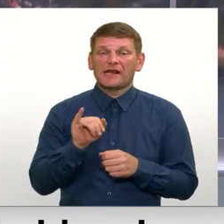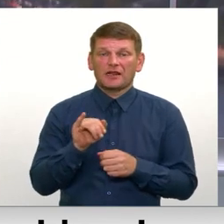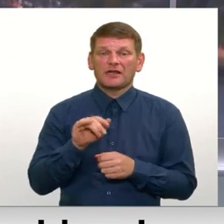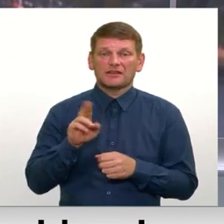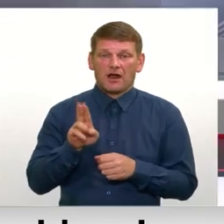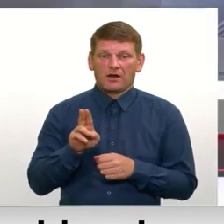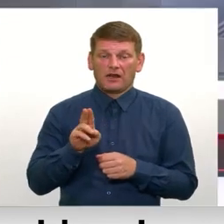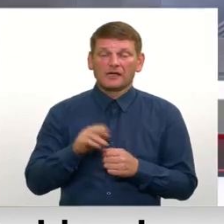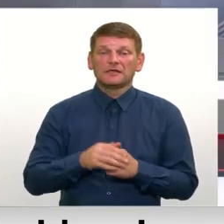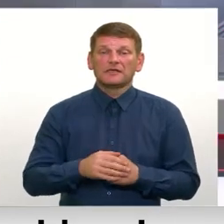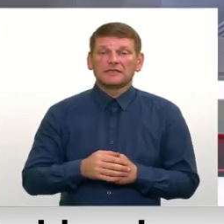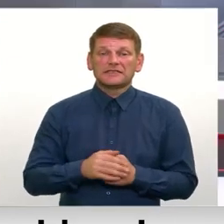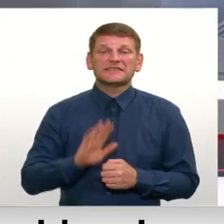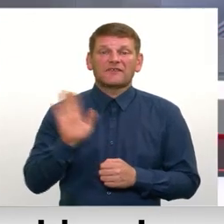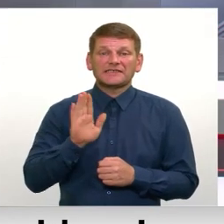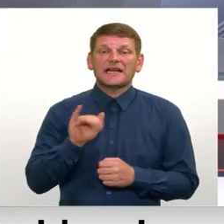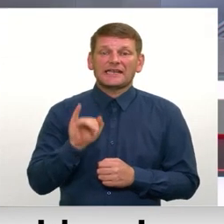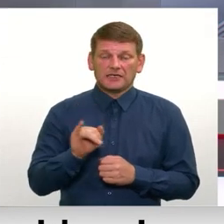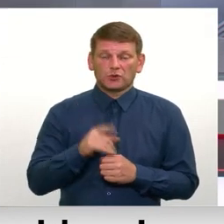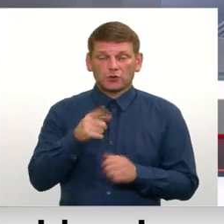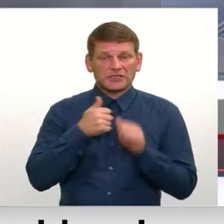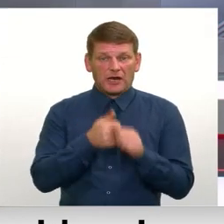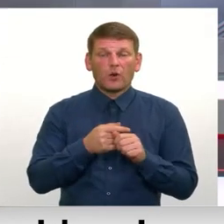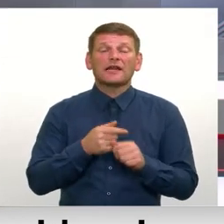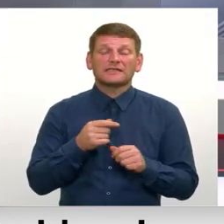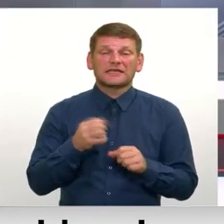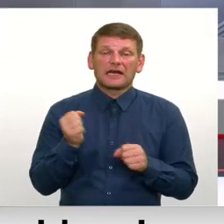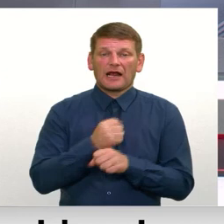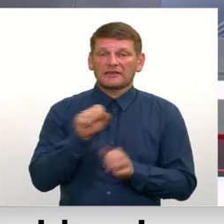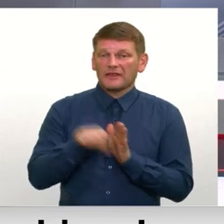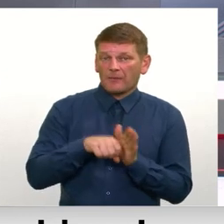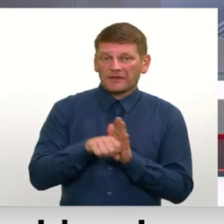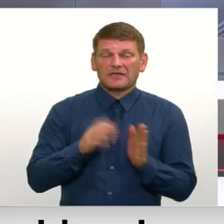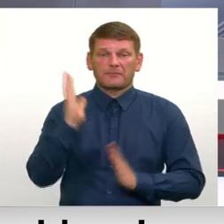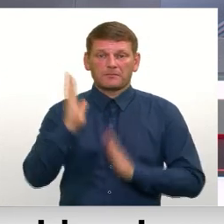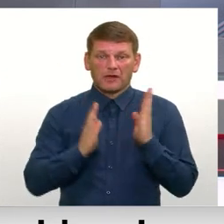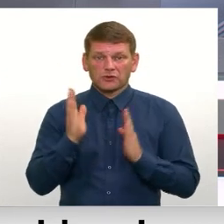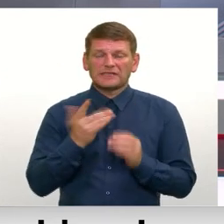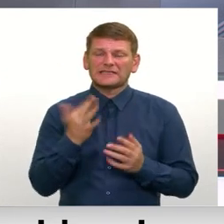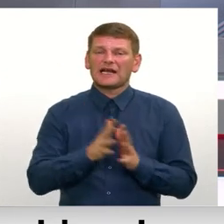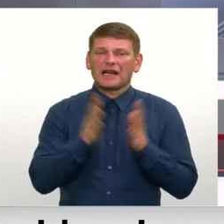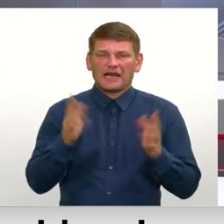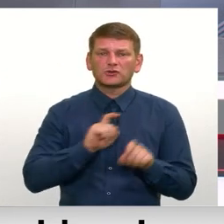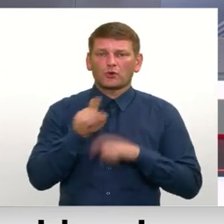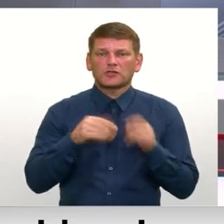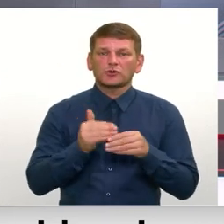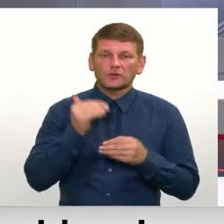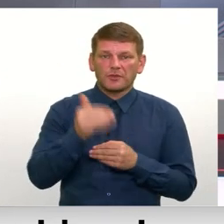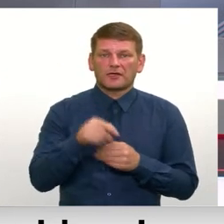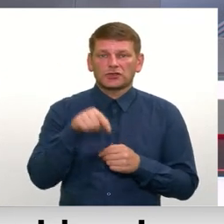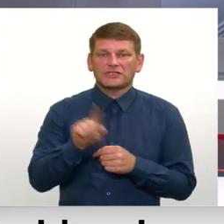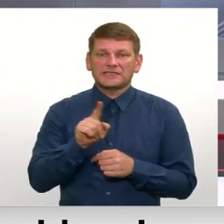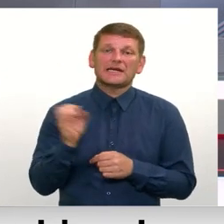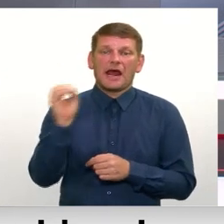un Olafu Perševicu. Sveicināti, Ilze, tu sekoji līdzi šodien gan debatēm, gan balsojumam. Cik liels solis uz priekšu šis ir